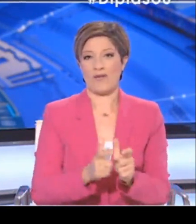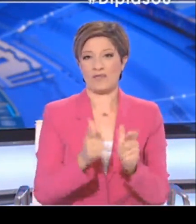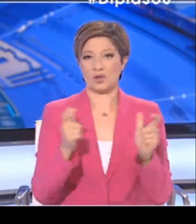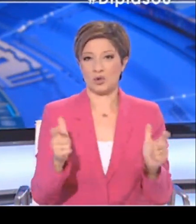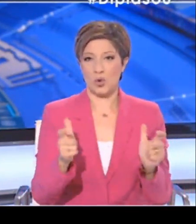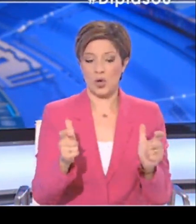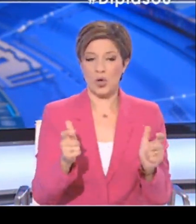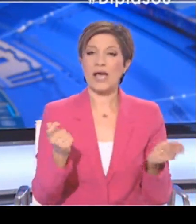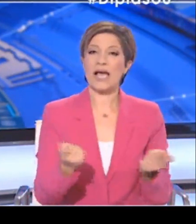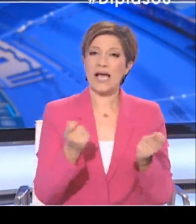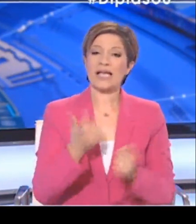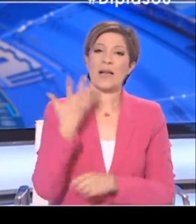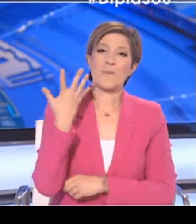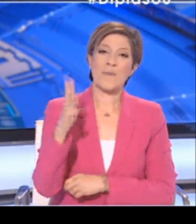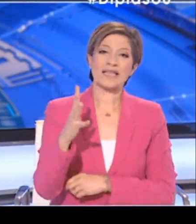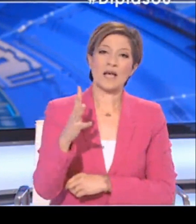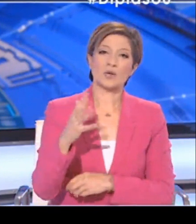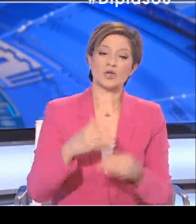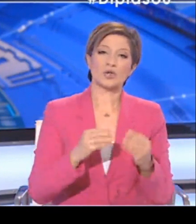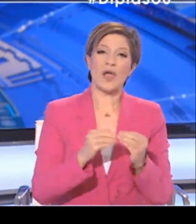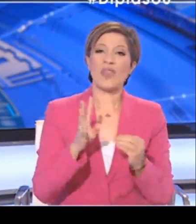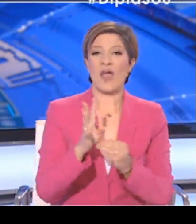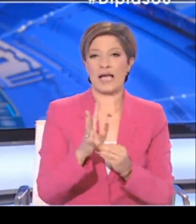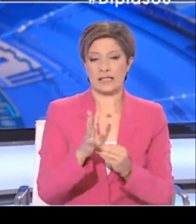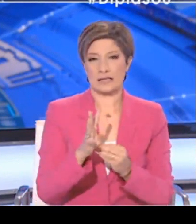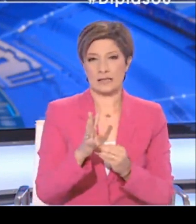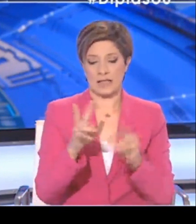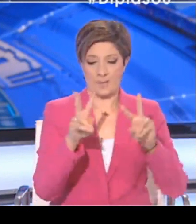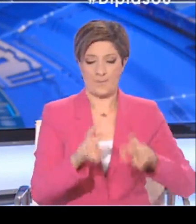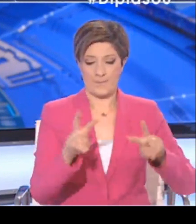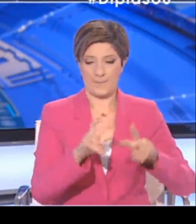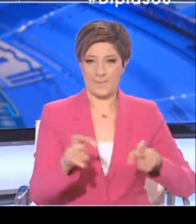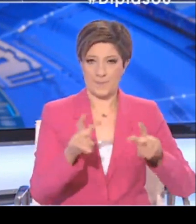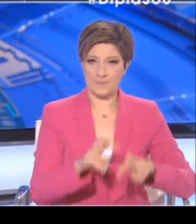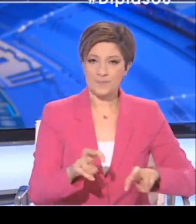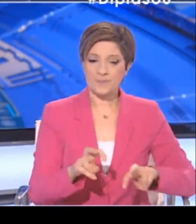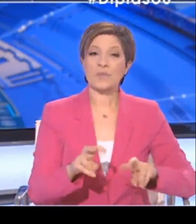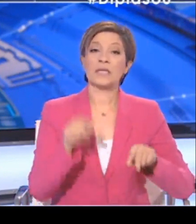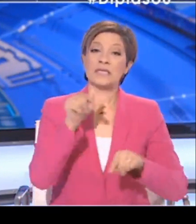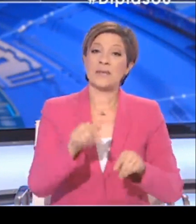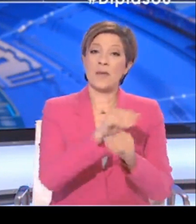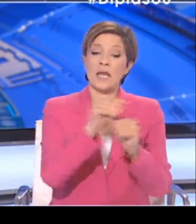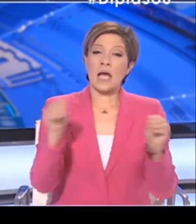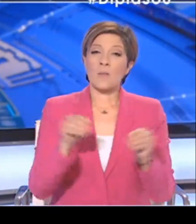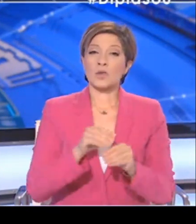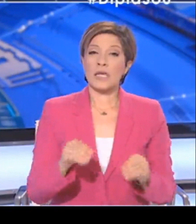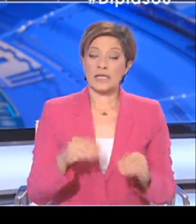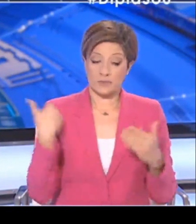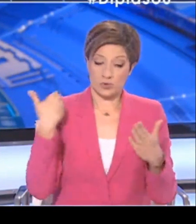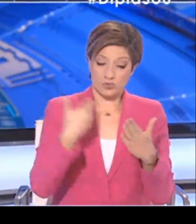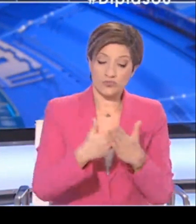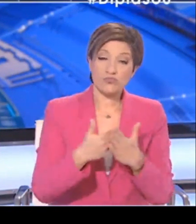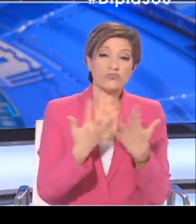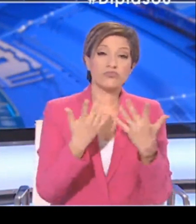διεκπαιρώθηκαν 514 εργαστηριακές διαγνώσεις. Με βάση και τα σημερινά δεδομένα, ο